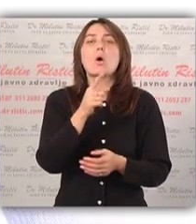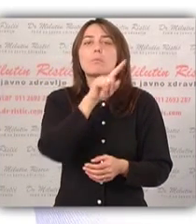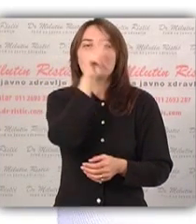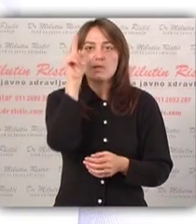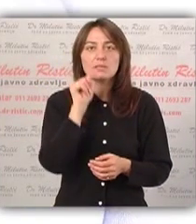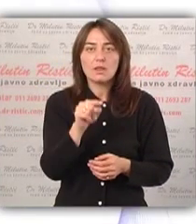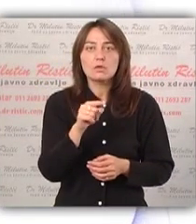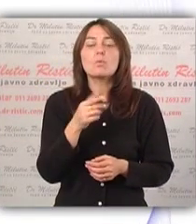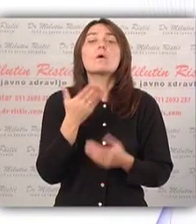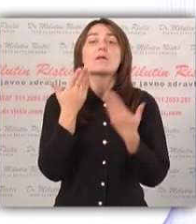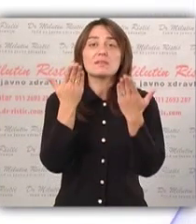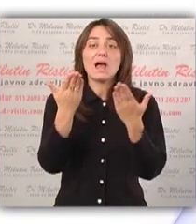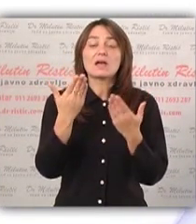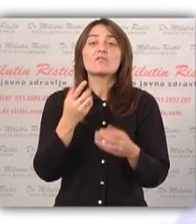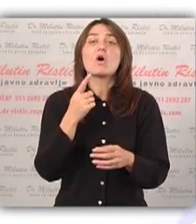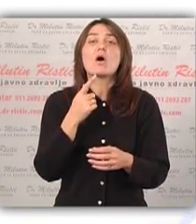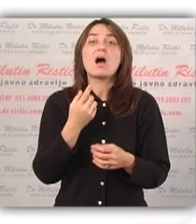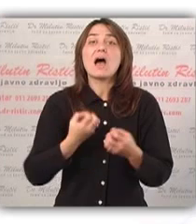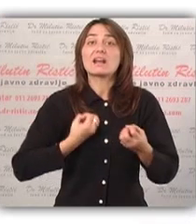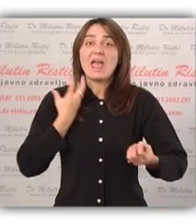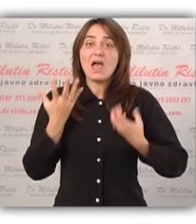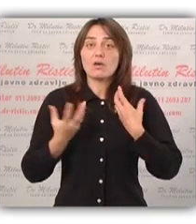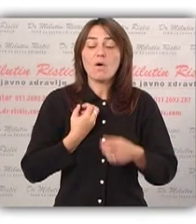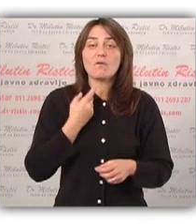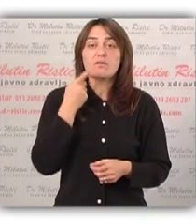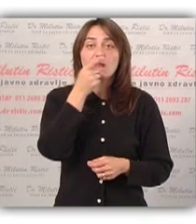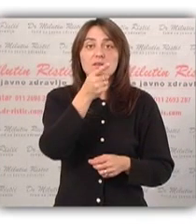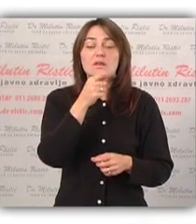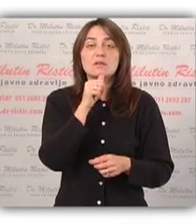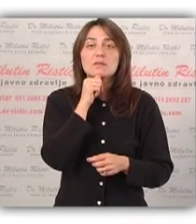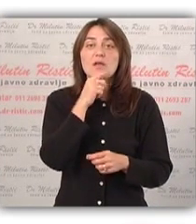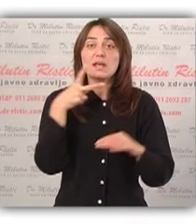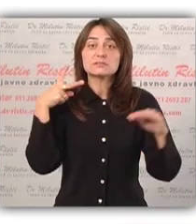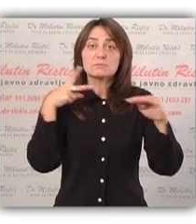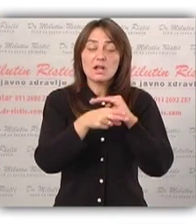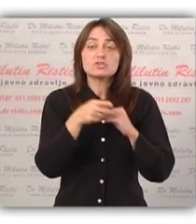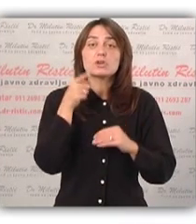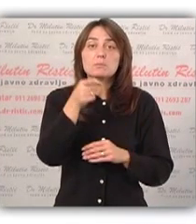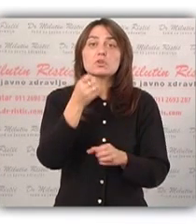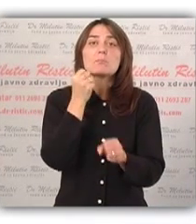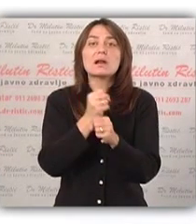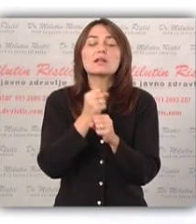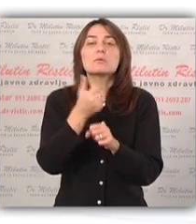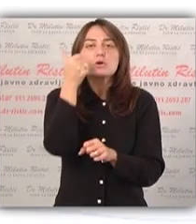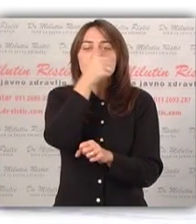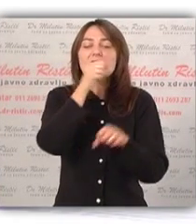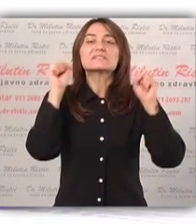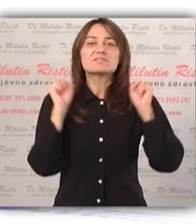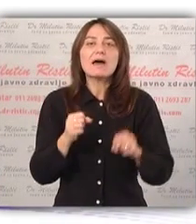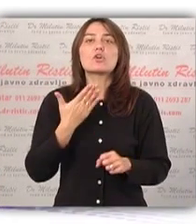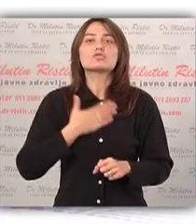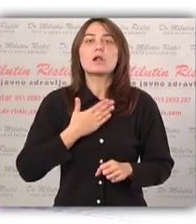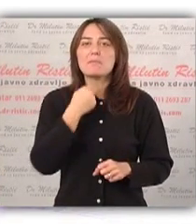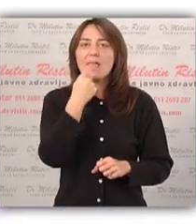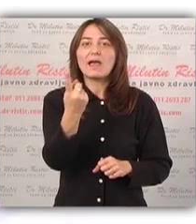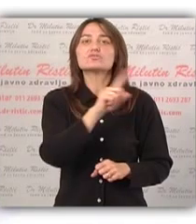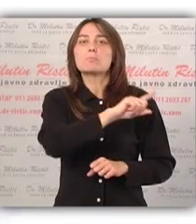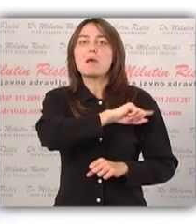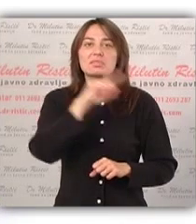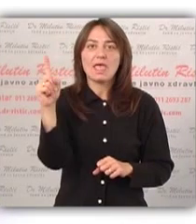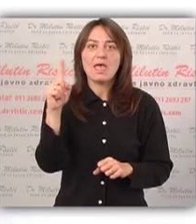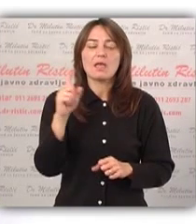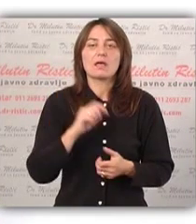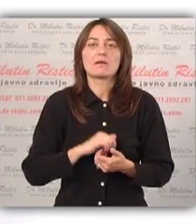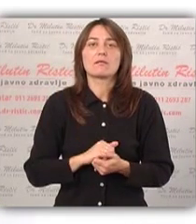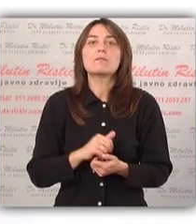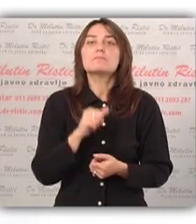bilo u pitanju, tako emotivno reagovanje se onda inhibira i isputava u tome da uradimo ono što zapravo želimo, a to je da kažemo